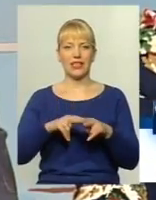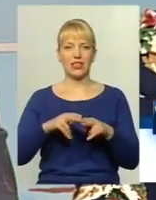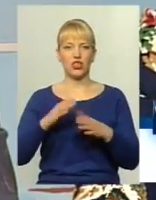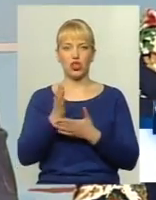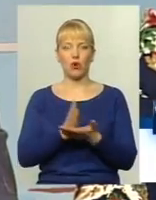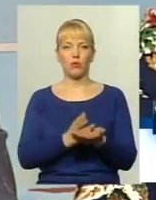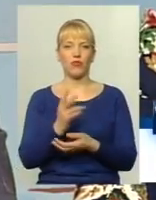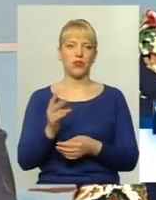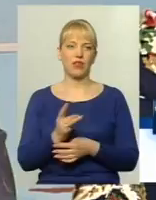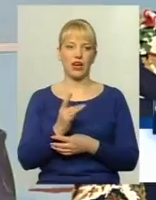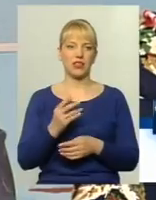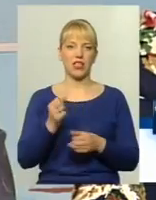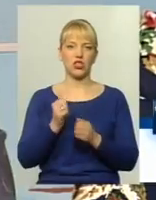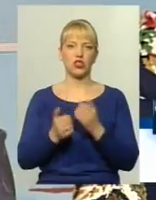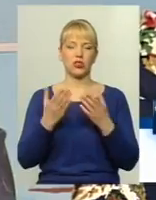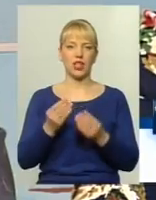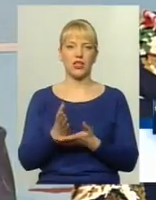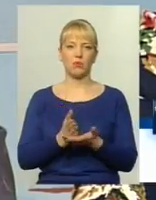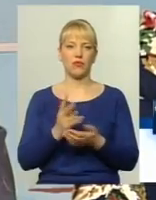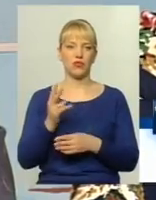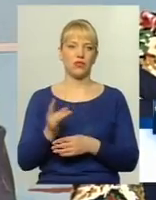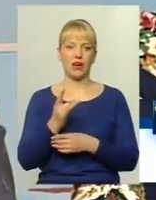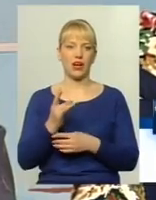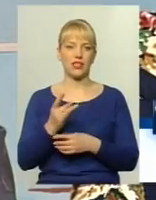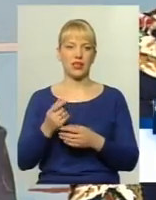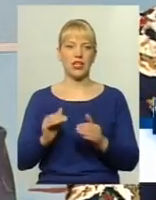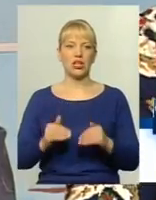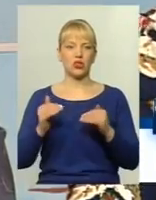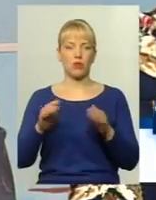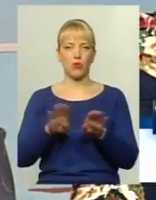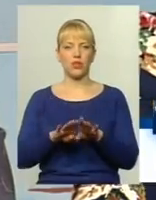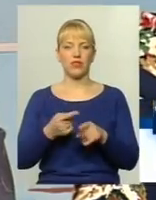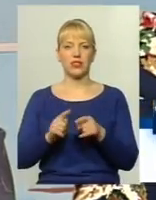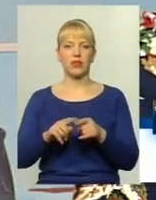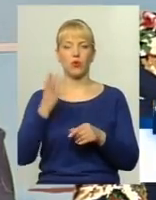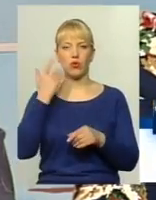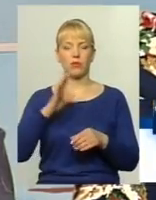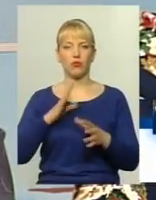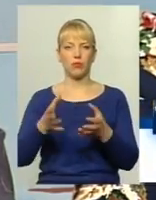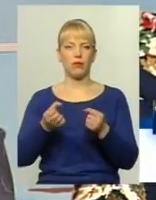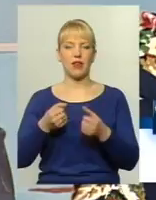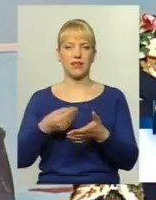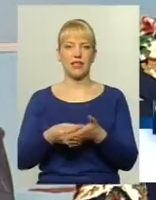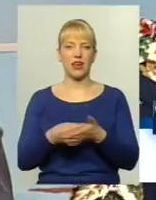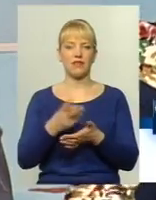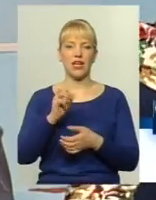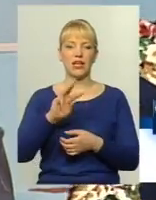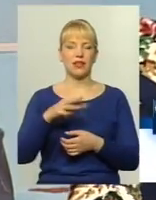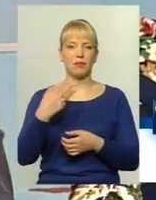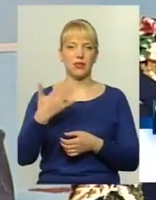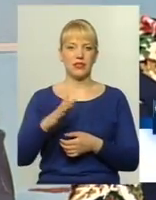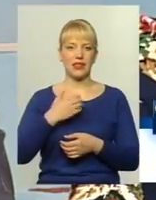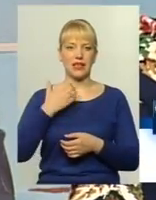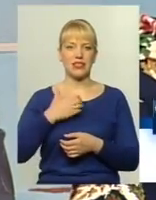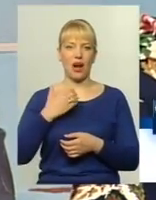раза Щоденне обслуговування в 2 раза порівняно з тим, коли приймався тариф на 3,50 Страховка